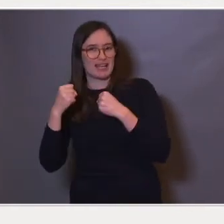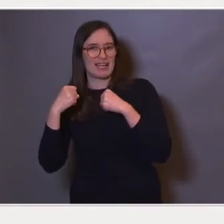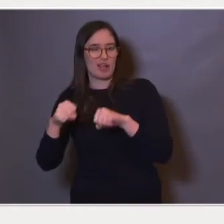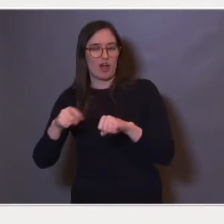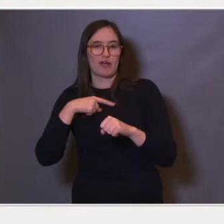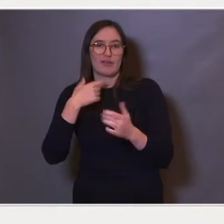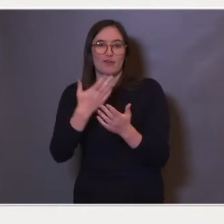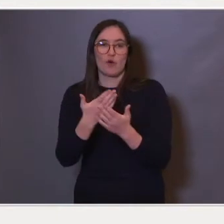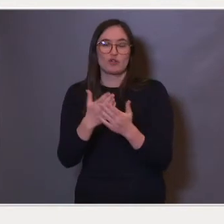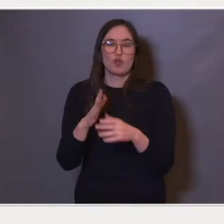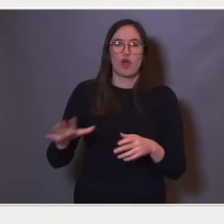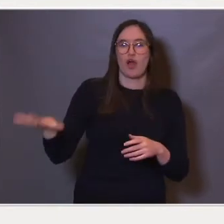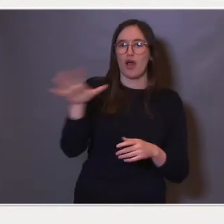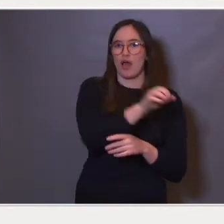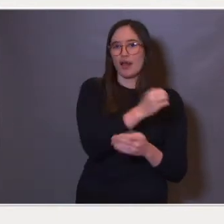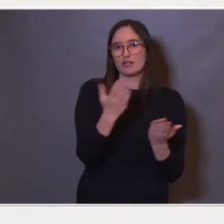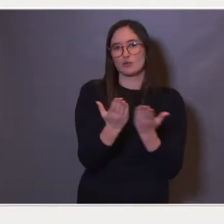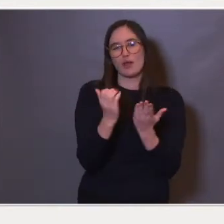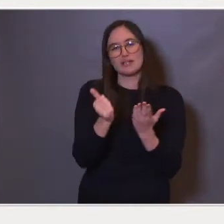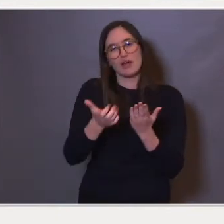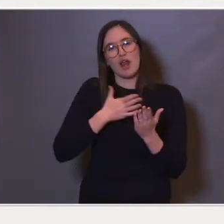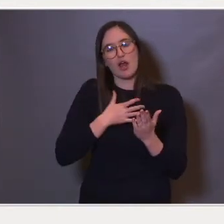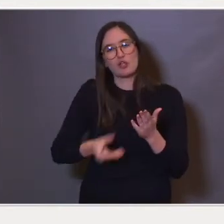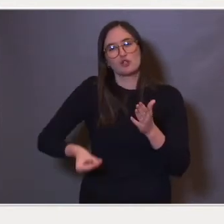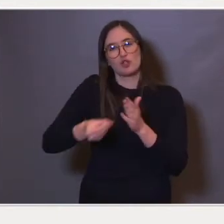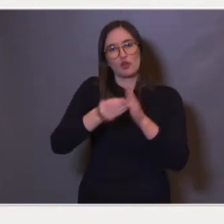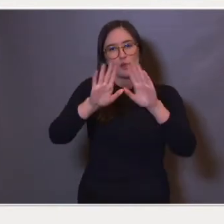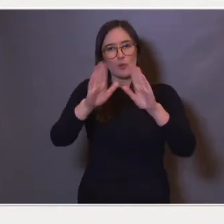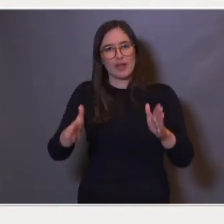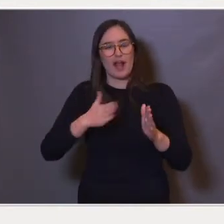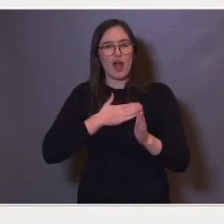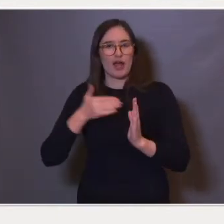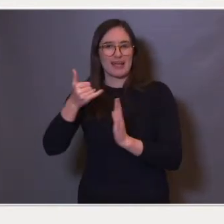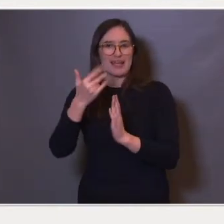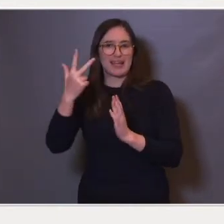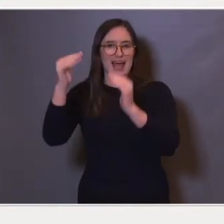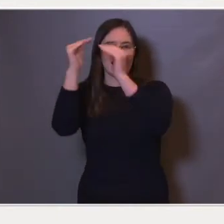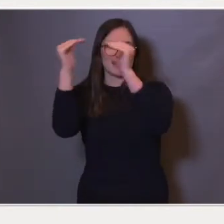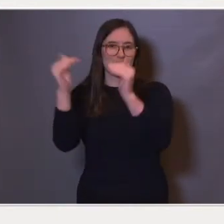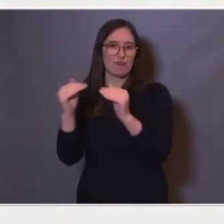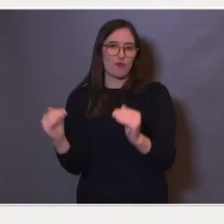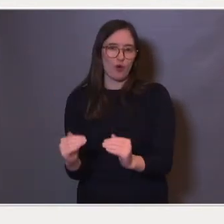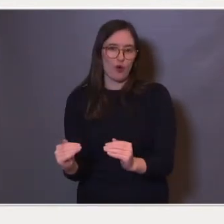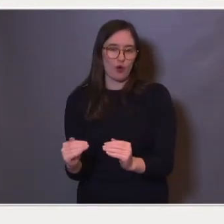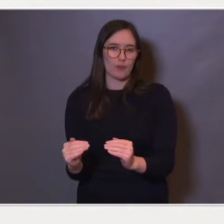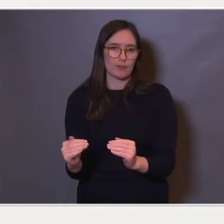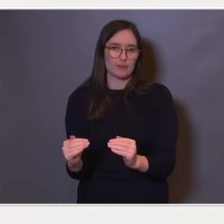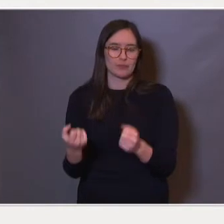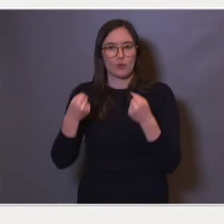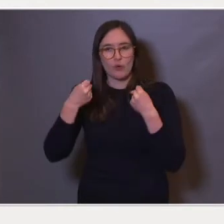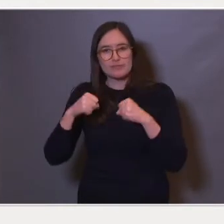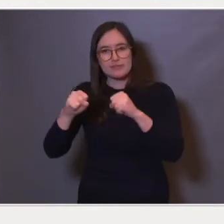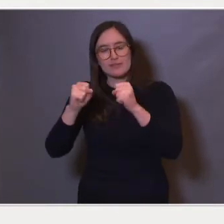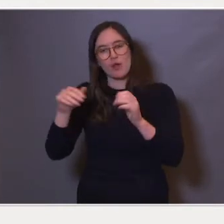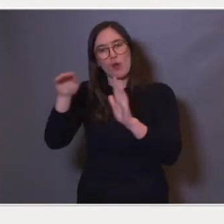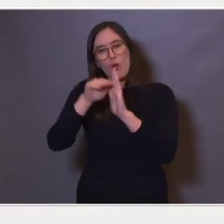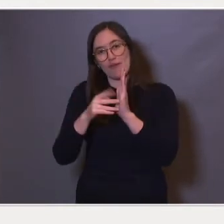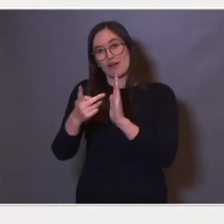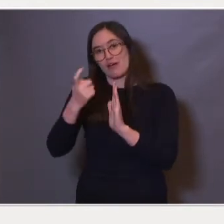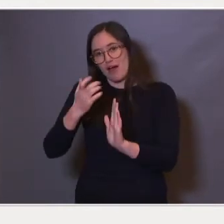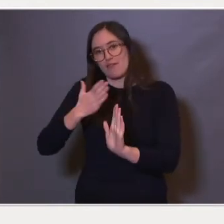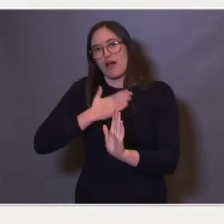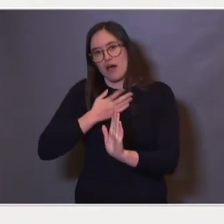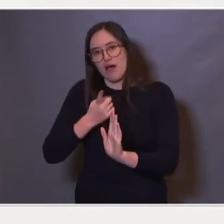skoler skal ha en støttemodell med tre nivåer, og innfører lovkrav om det.